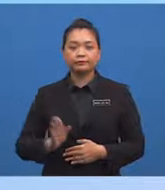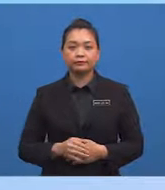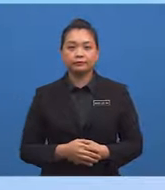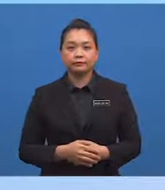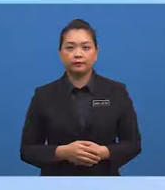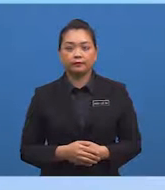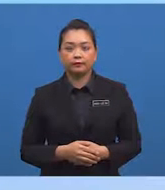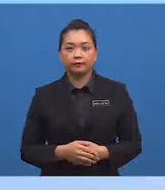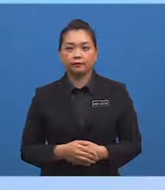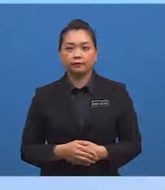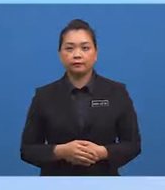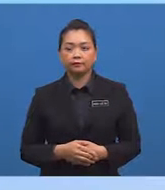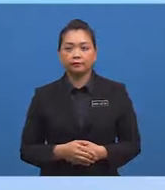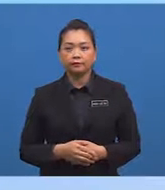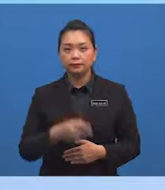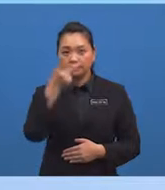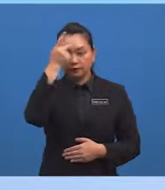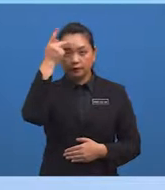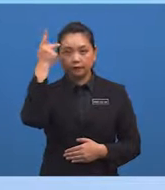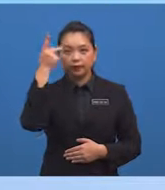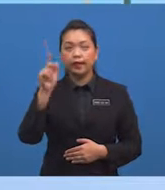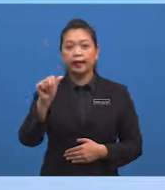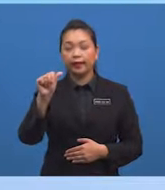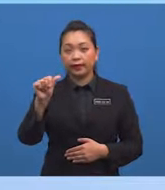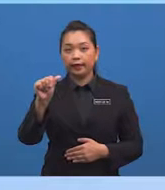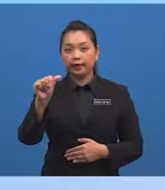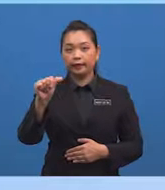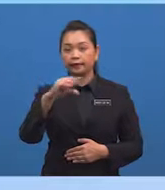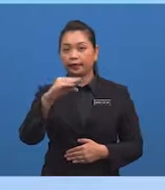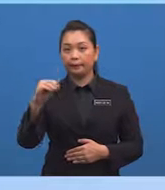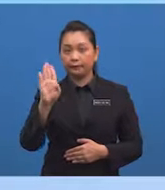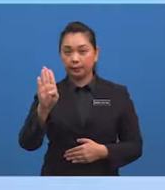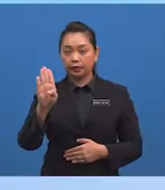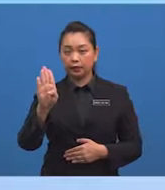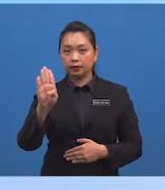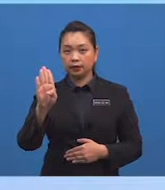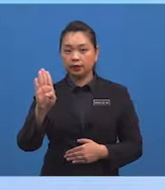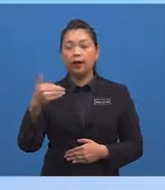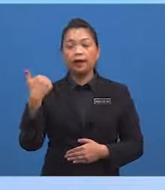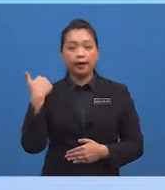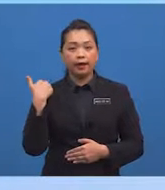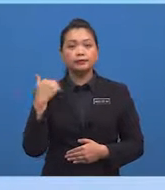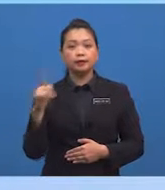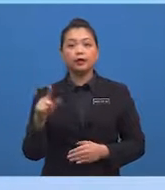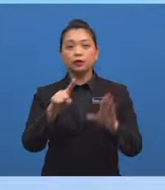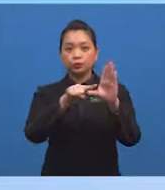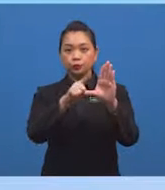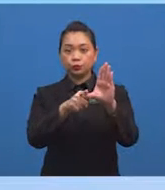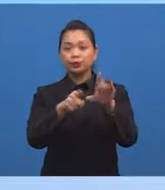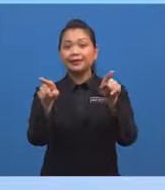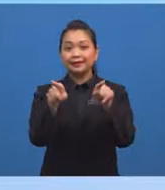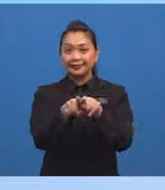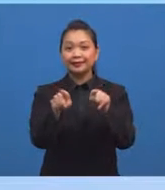ini Oleh kerana sudut A dan sudut B adalah sudut